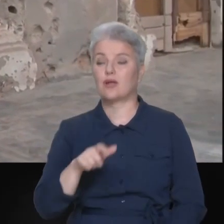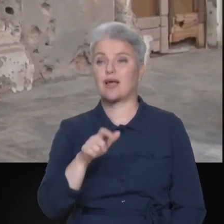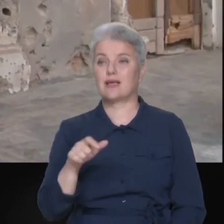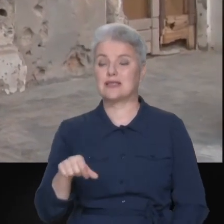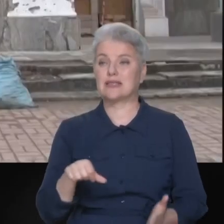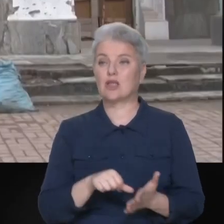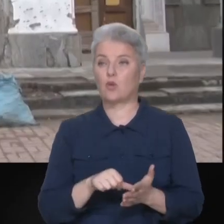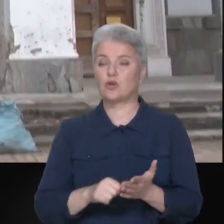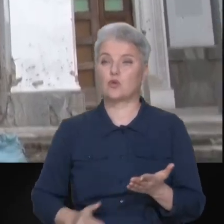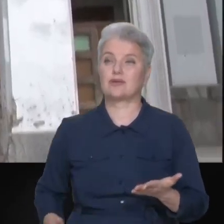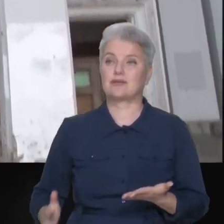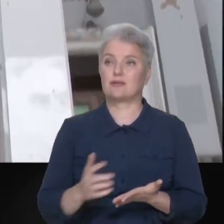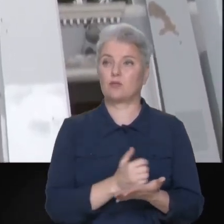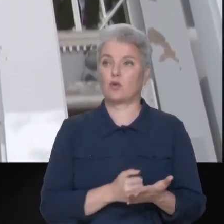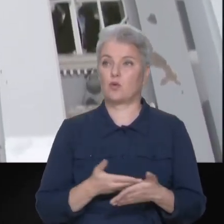збору допомоги?